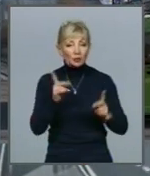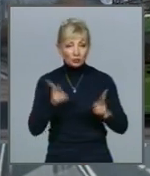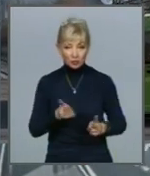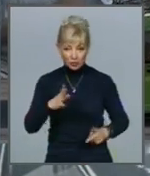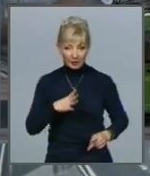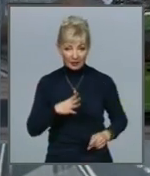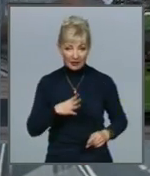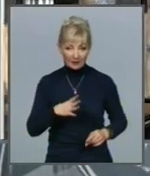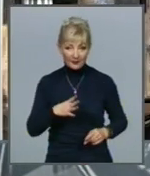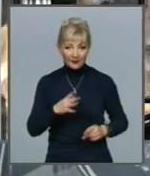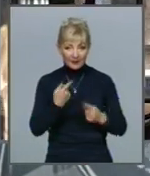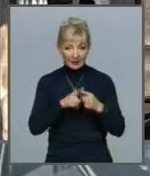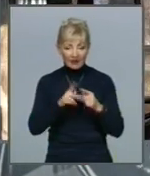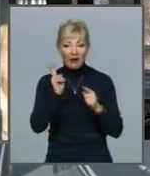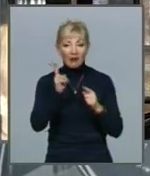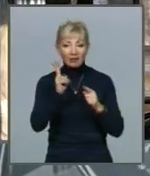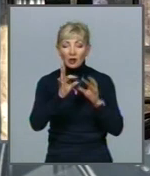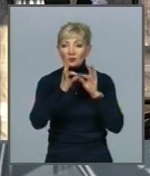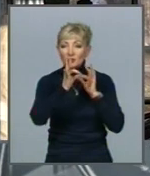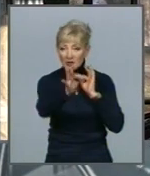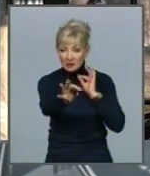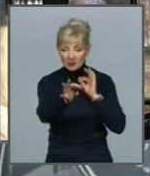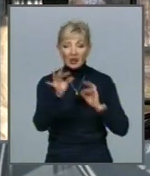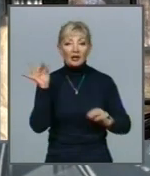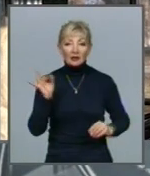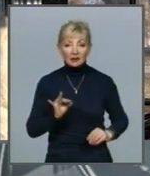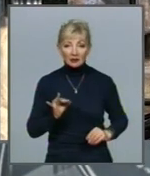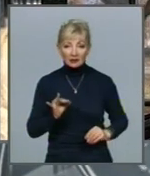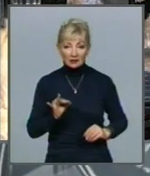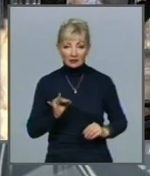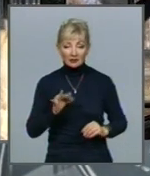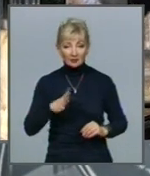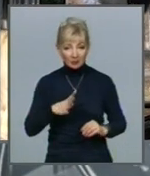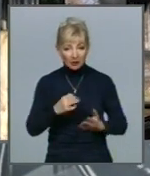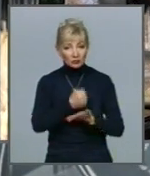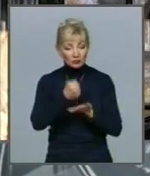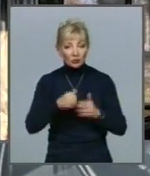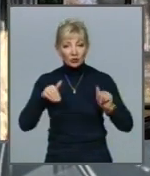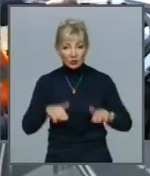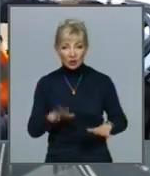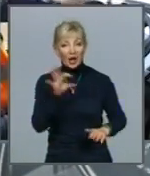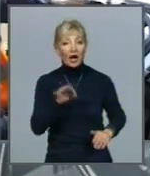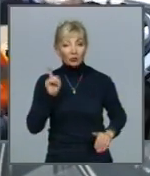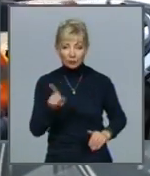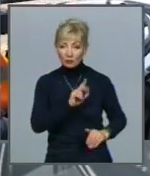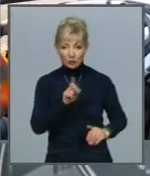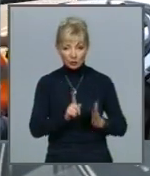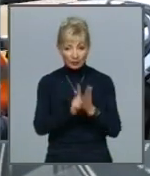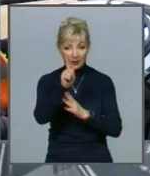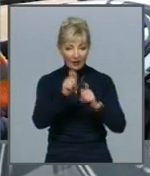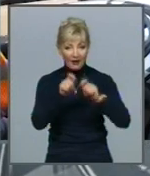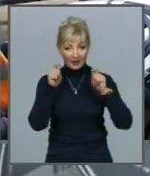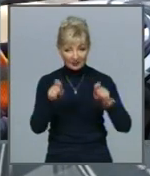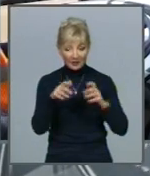прокладати контактну сеть І нам було прийнято рішення, щоб запустить в